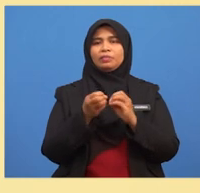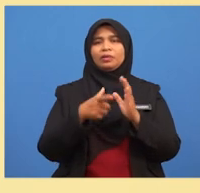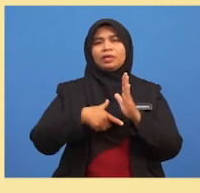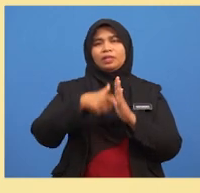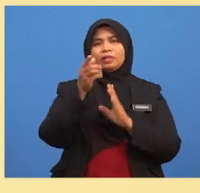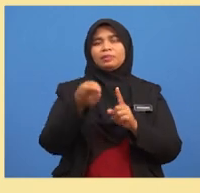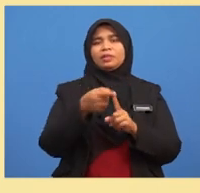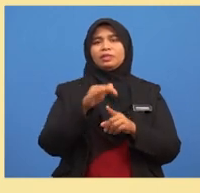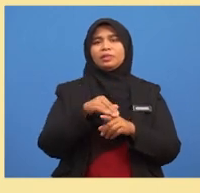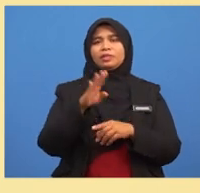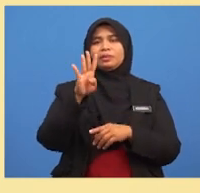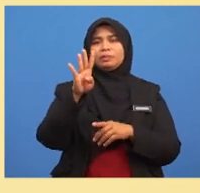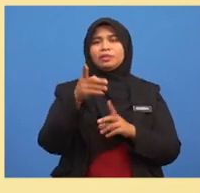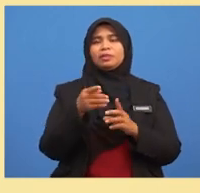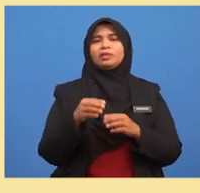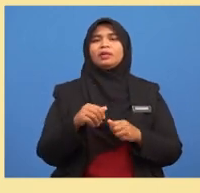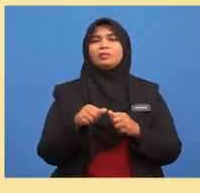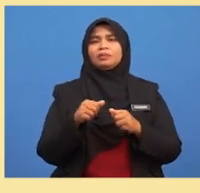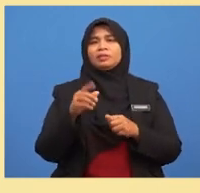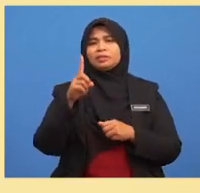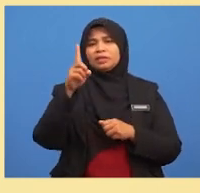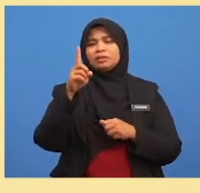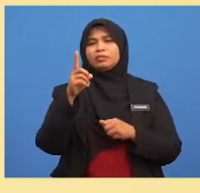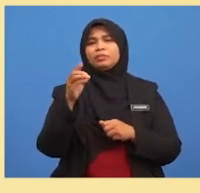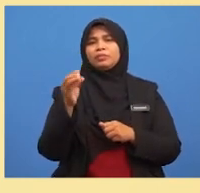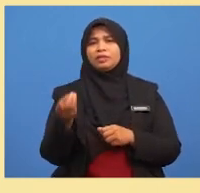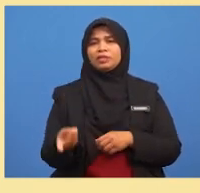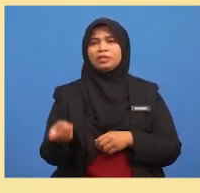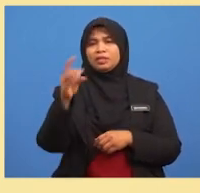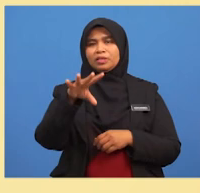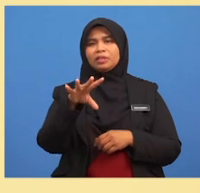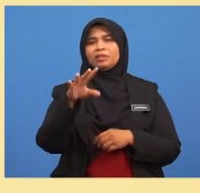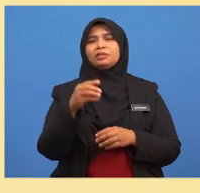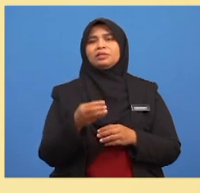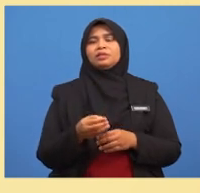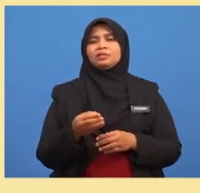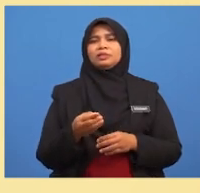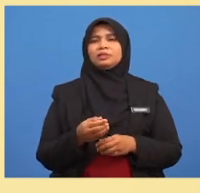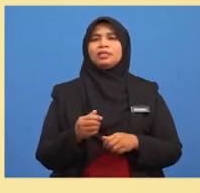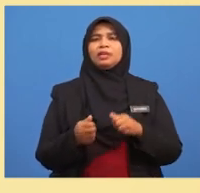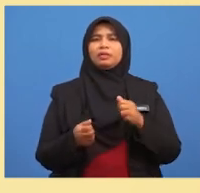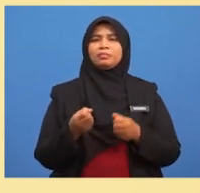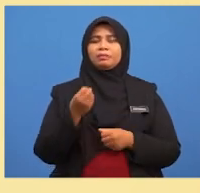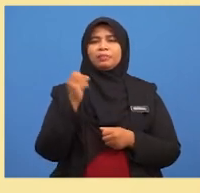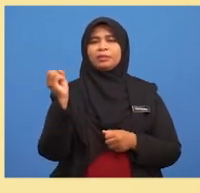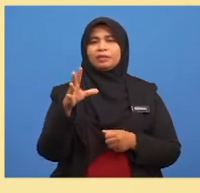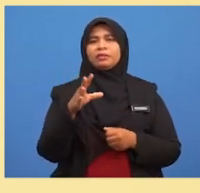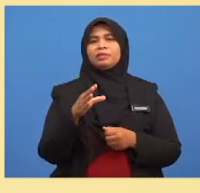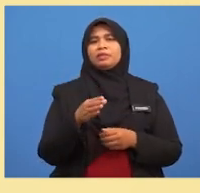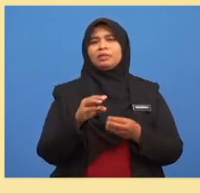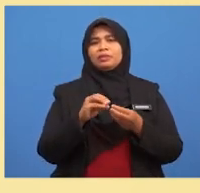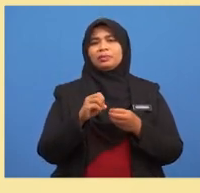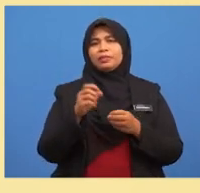apabila sebiji dadu yang adil dilambungkan Nyatakan pelengkap bagi